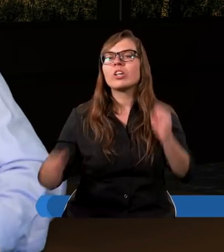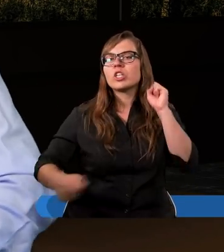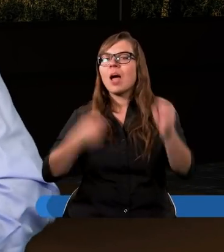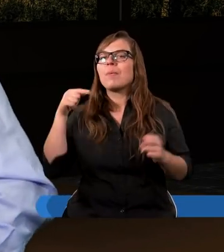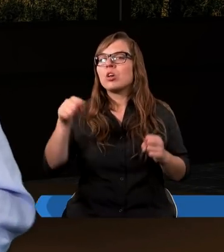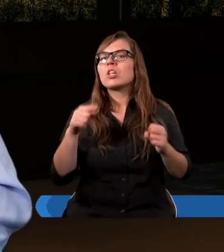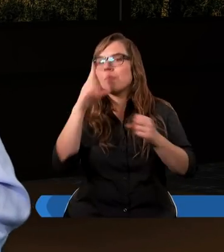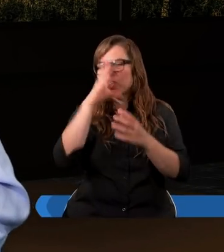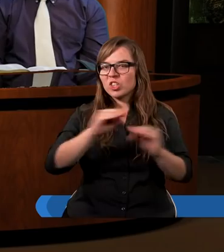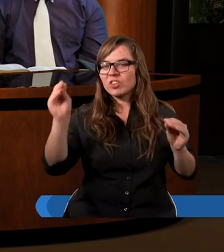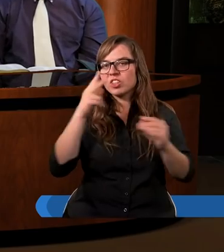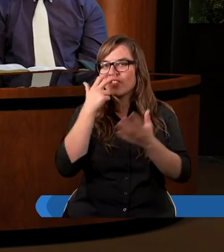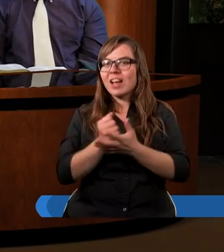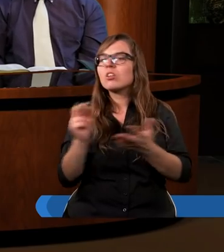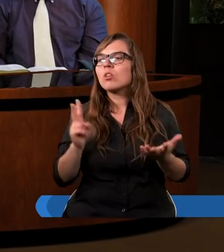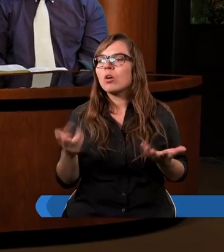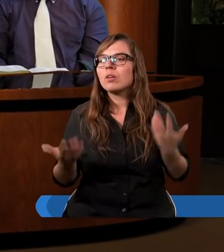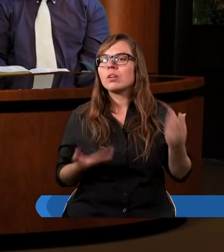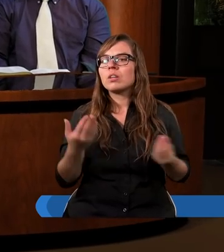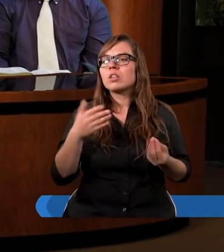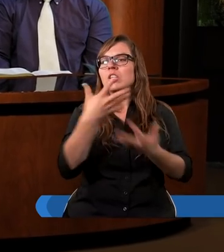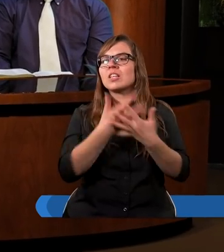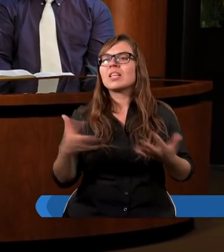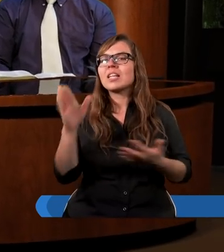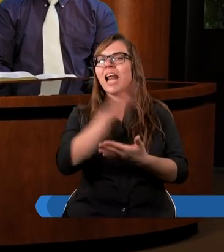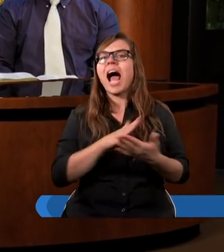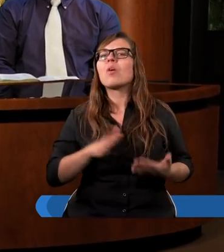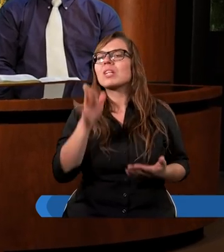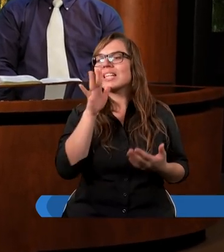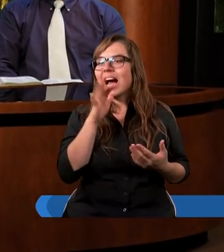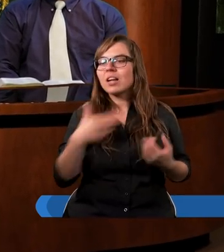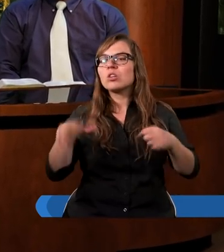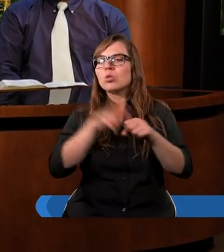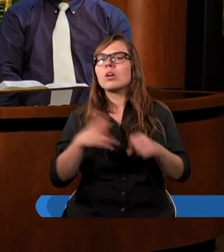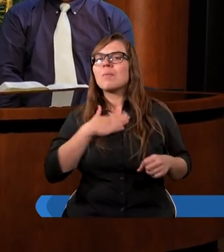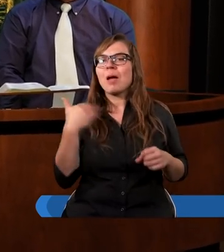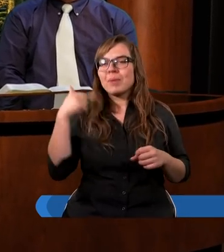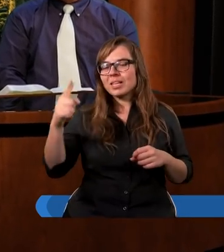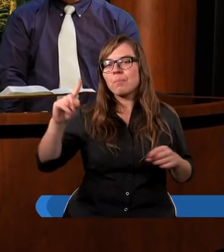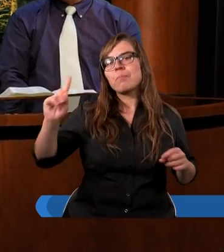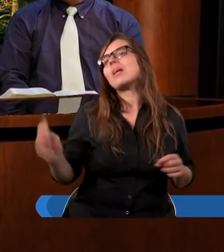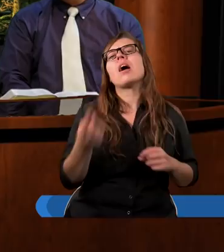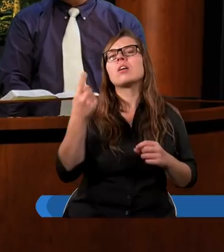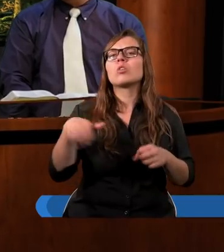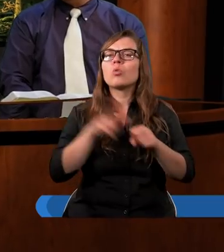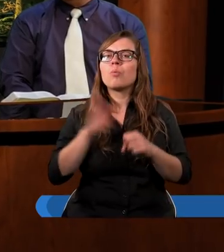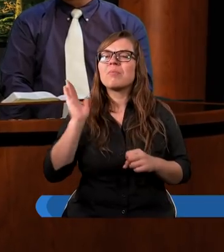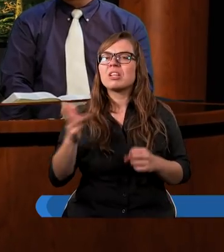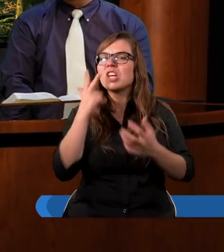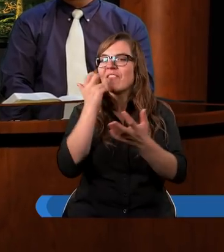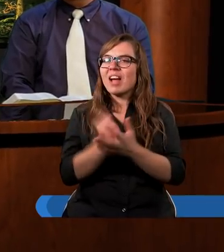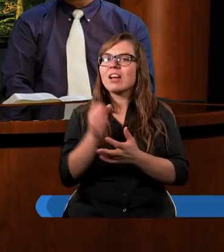o tym świadczyli. Wybrany naród, naród izraelski, który miał być tym pierwszym, który będzie